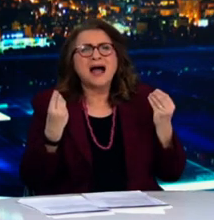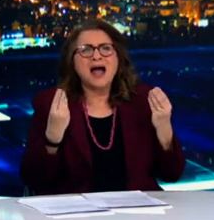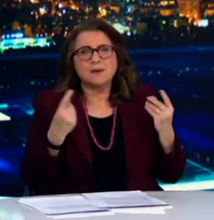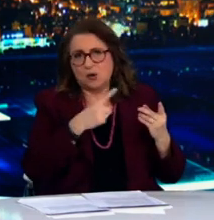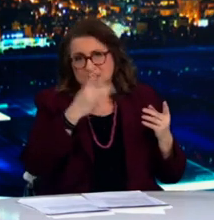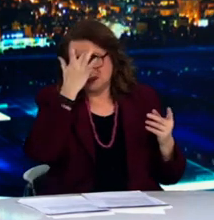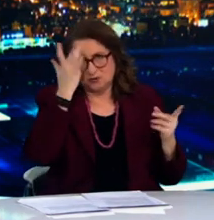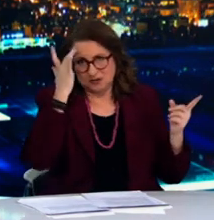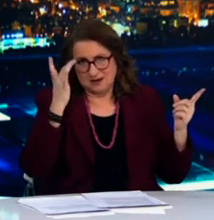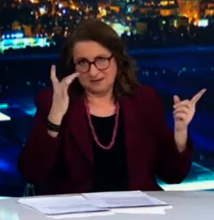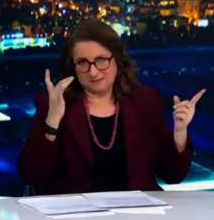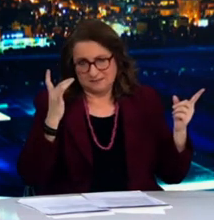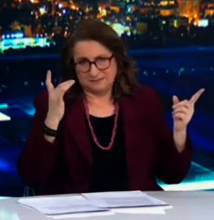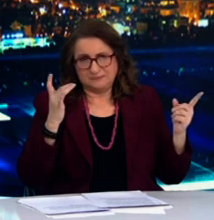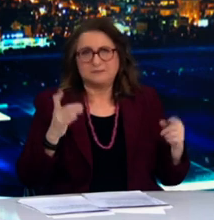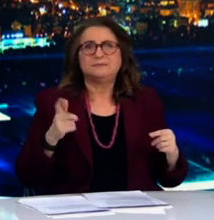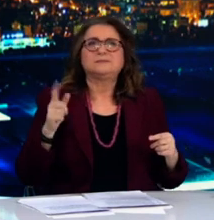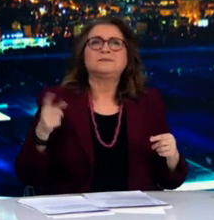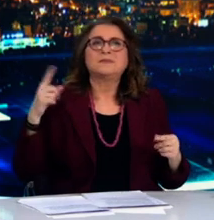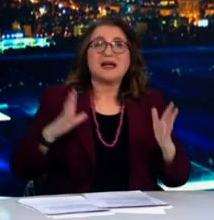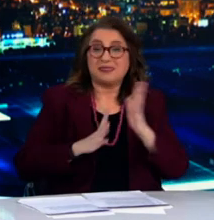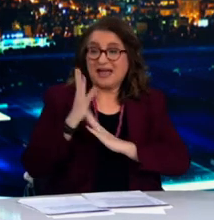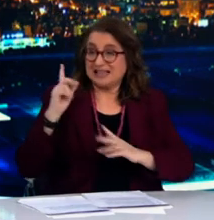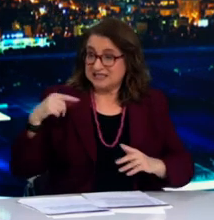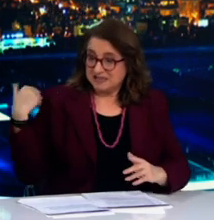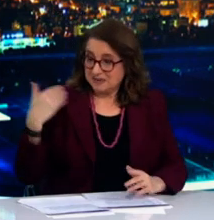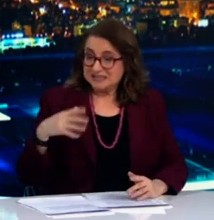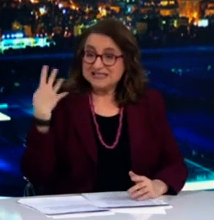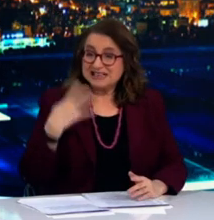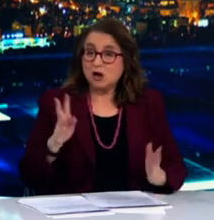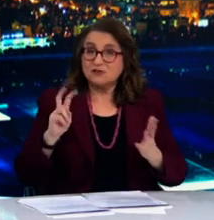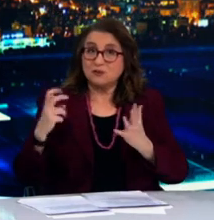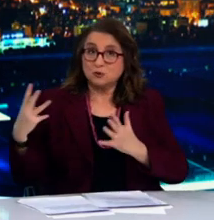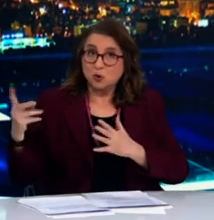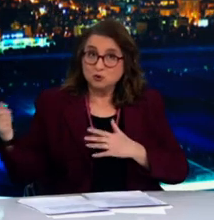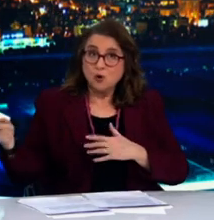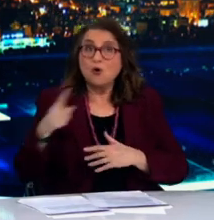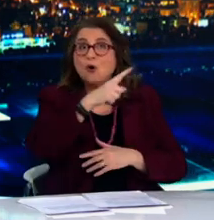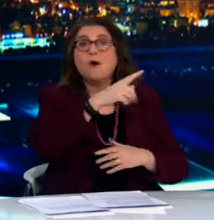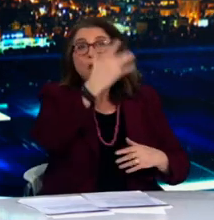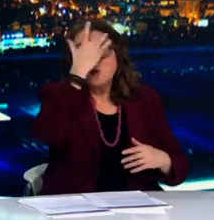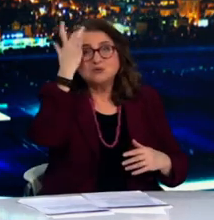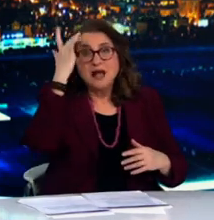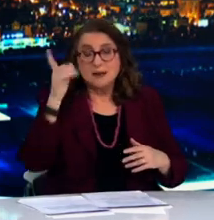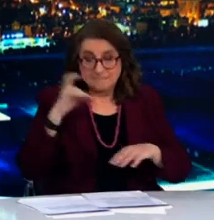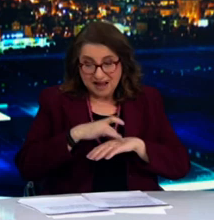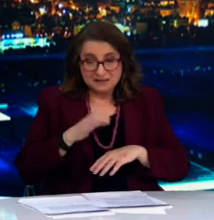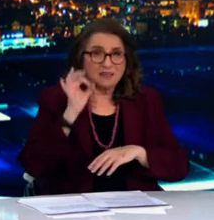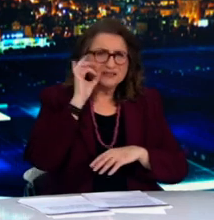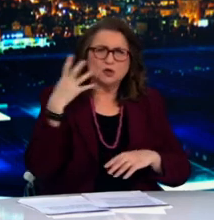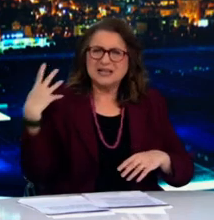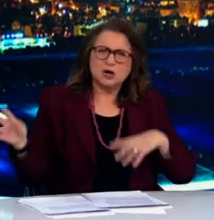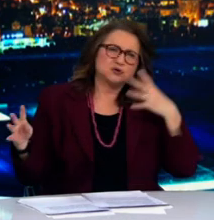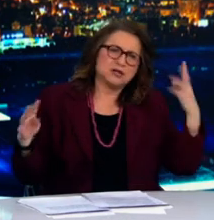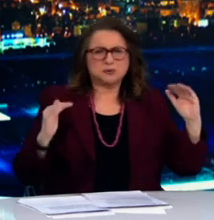είναι 478 στην Αχαΐα και 459 στη Θεσσαλονίκη όταν στην Κοζάνη είναι 714. Είναι λοιπόν